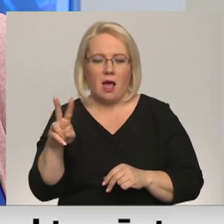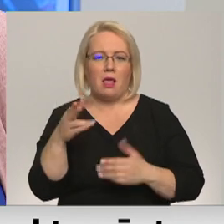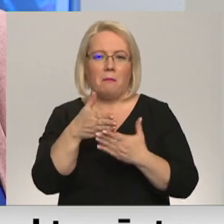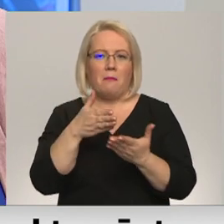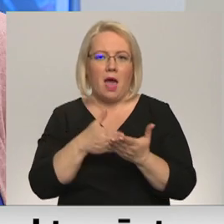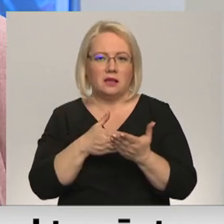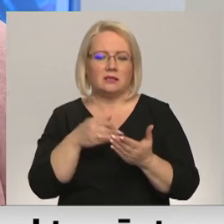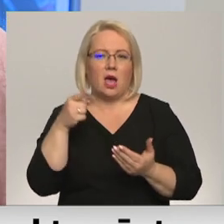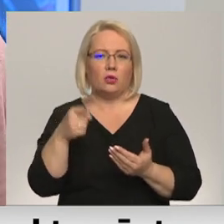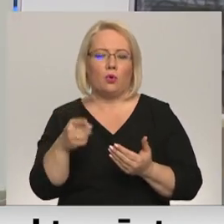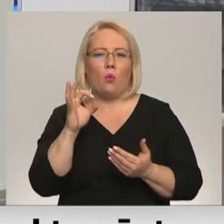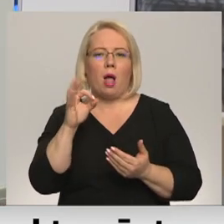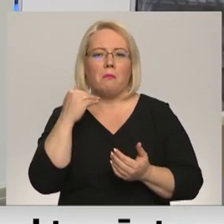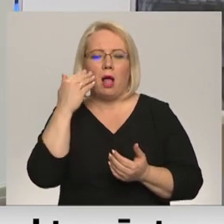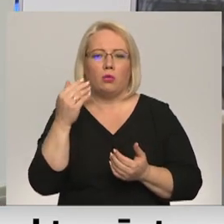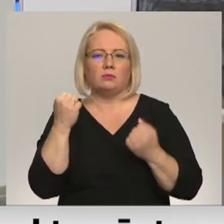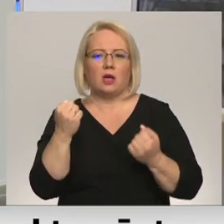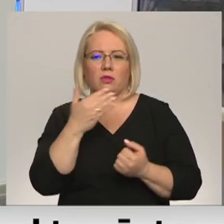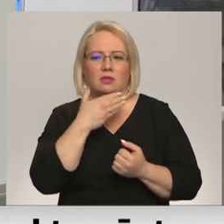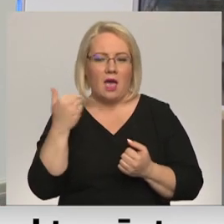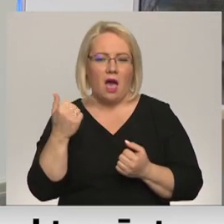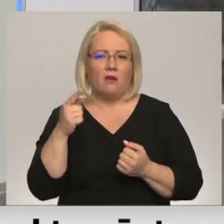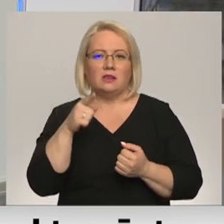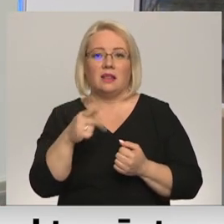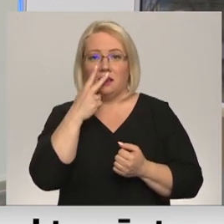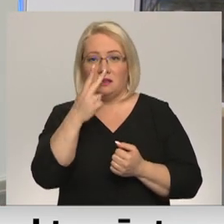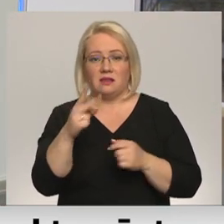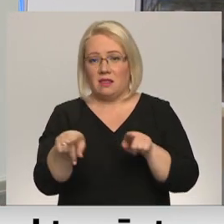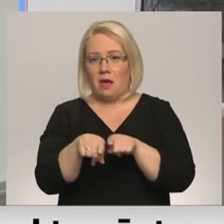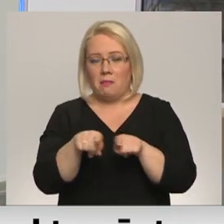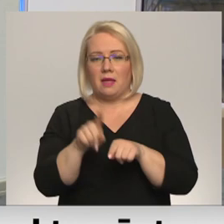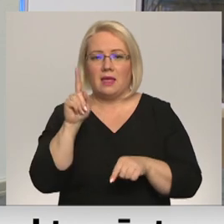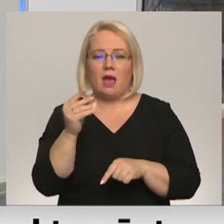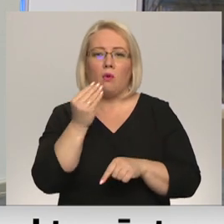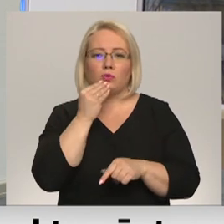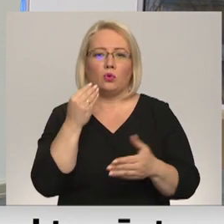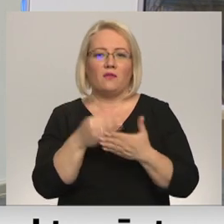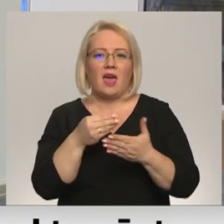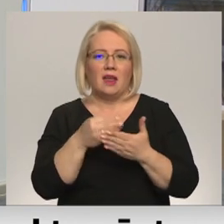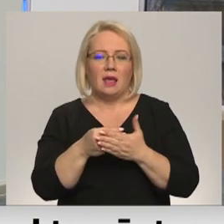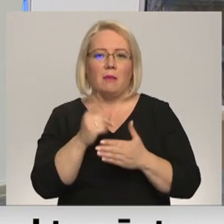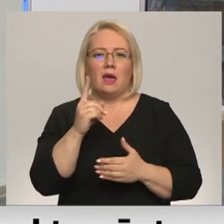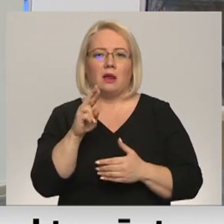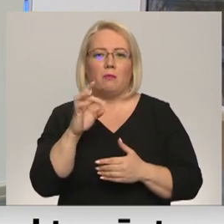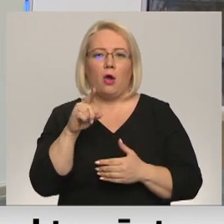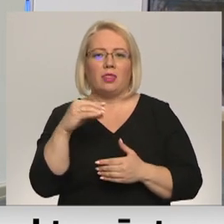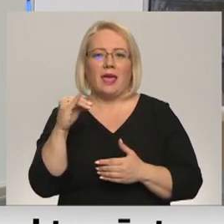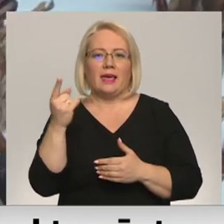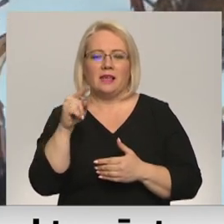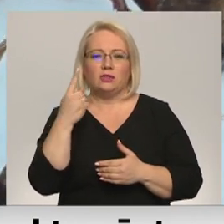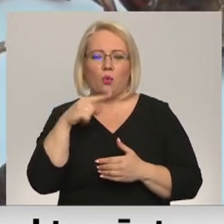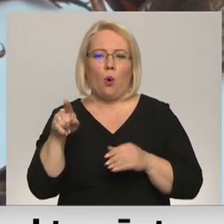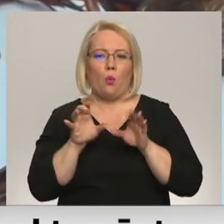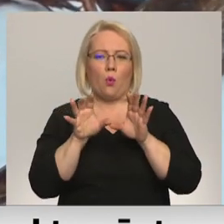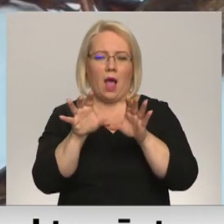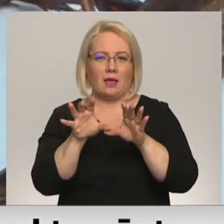obaltums saturs nav tik liels. Ar man maizīt izskatās tieši tāpat, tikai viņas uzturvētībā mums ir proteīnas no šiem kukaiņiem.